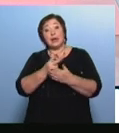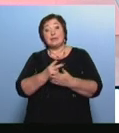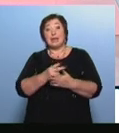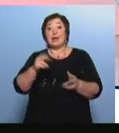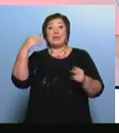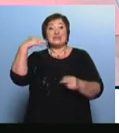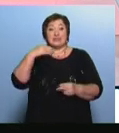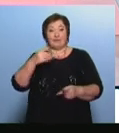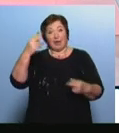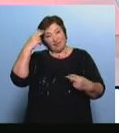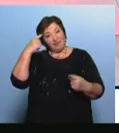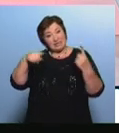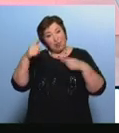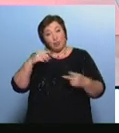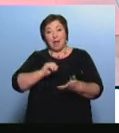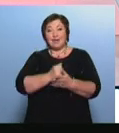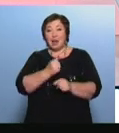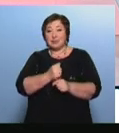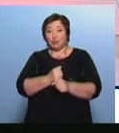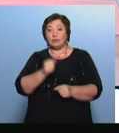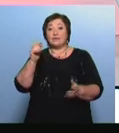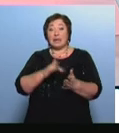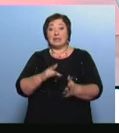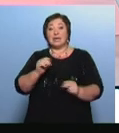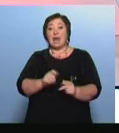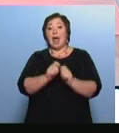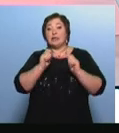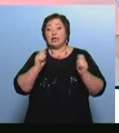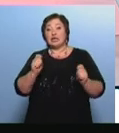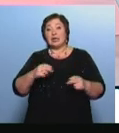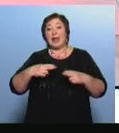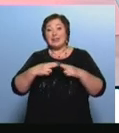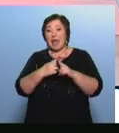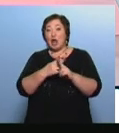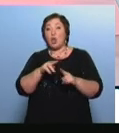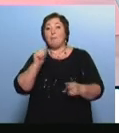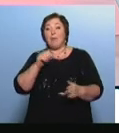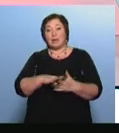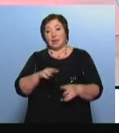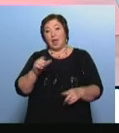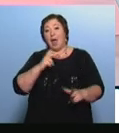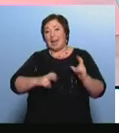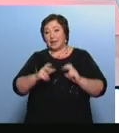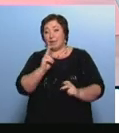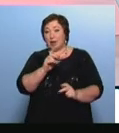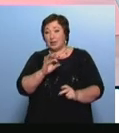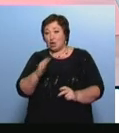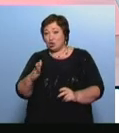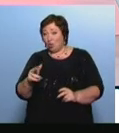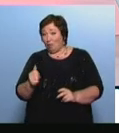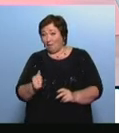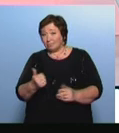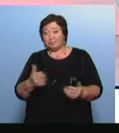инновационные разработки В столице республики открылся юношеский технопарк «Академия калашников» Чему там учат, расскажет Елена